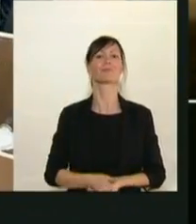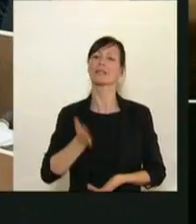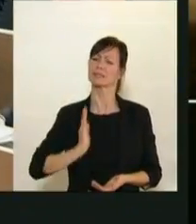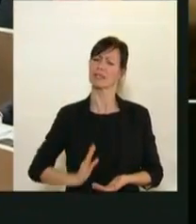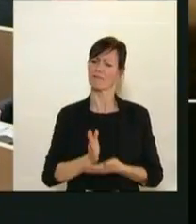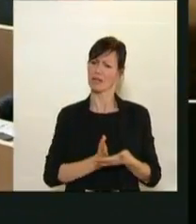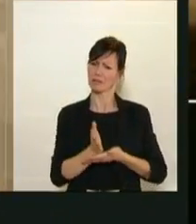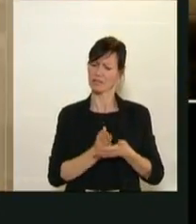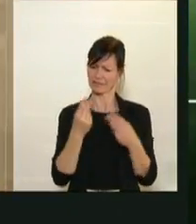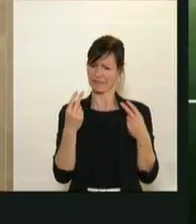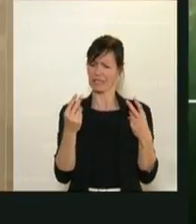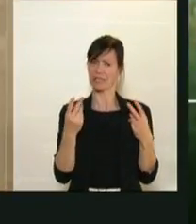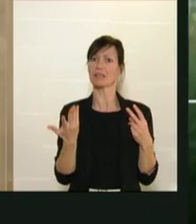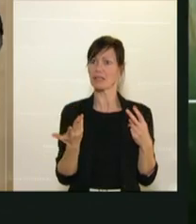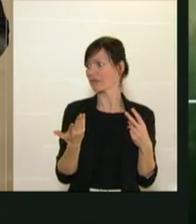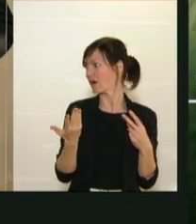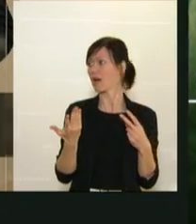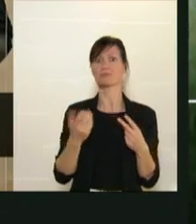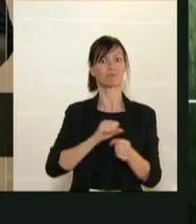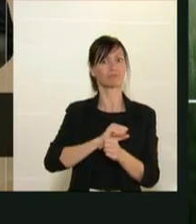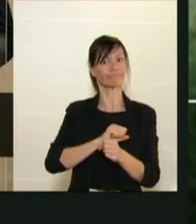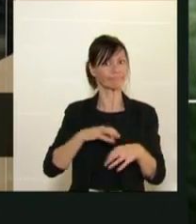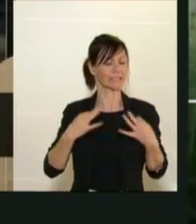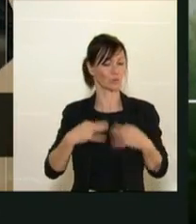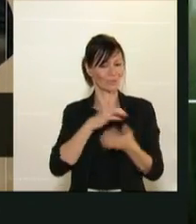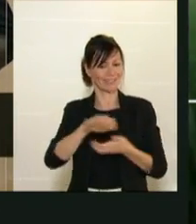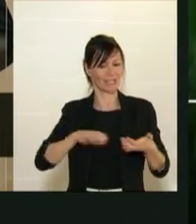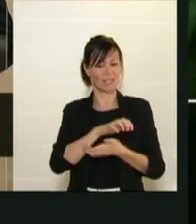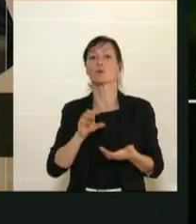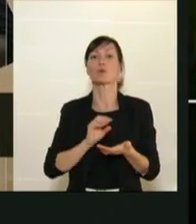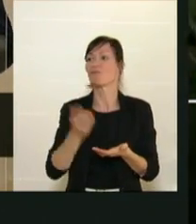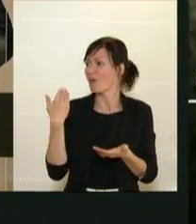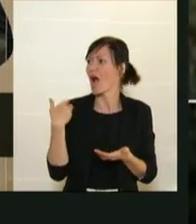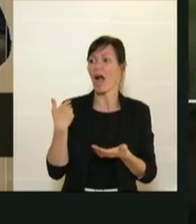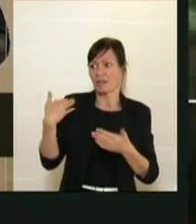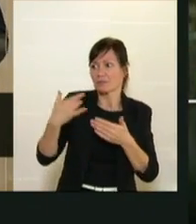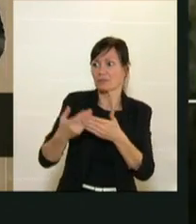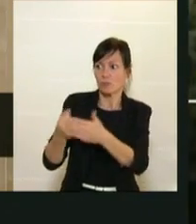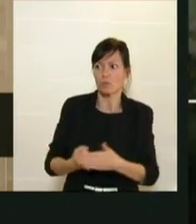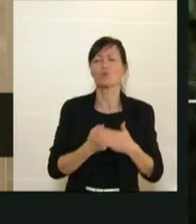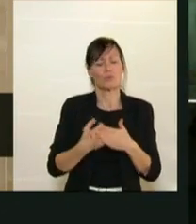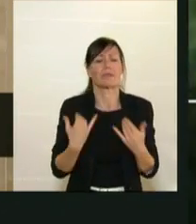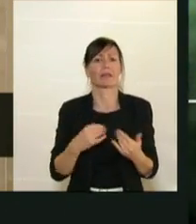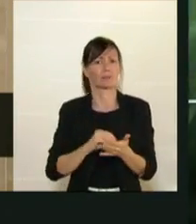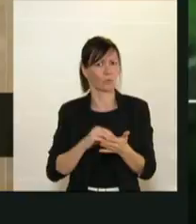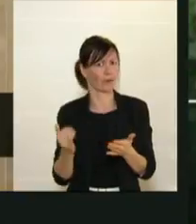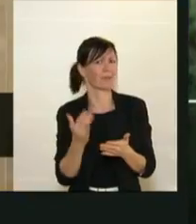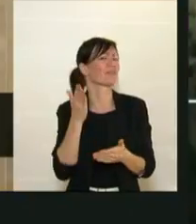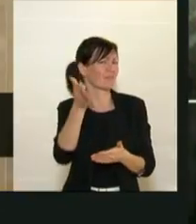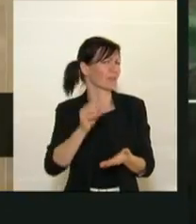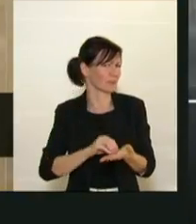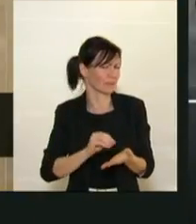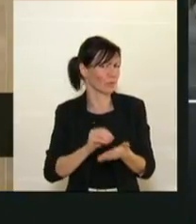und eine wichtige Funktion gehabt hat in der Bewältigung, Gesundheitskrise auch noch immer hat und auch haben wird. Ich glaube, da sind wir sich über weite